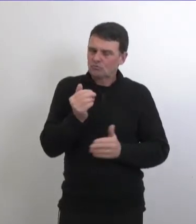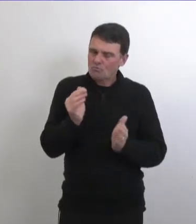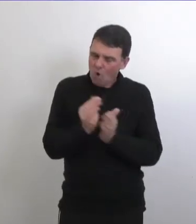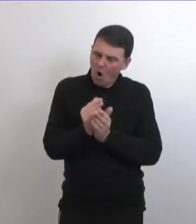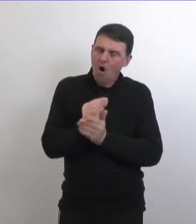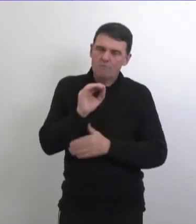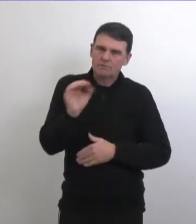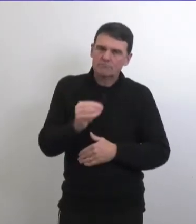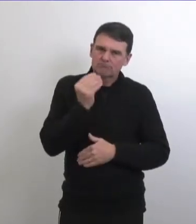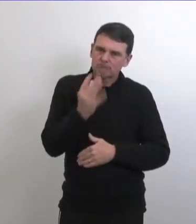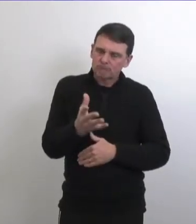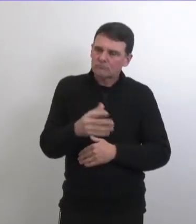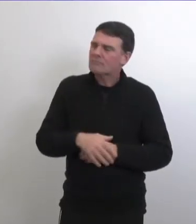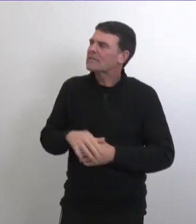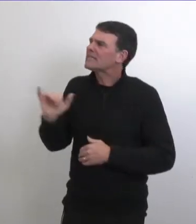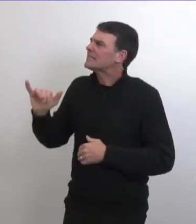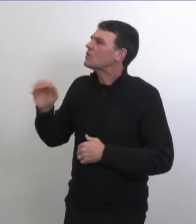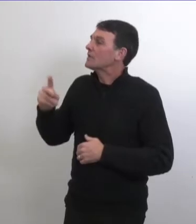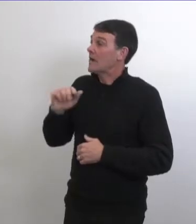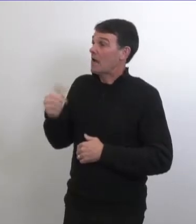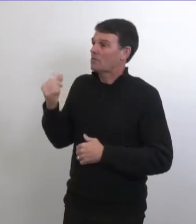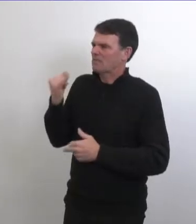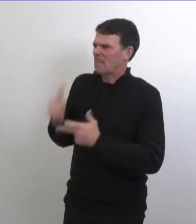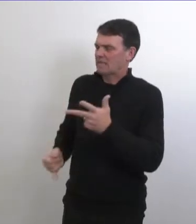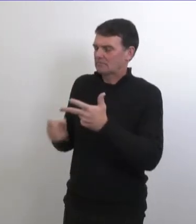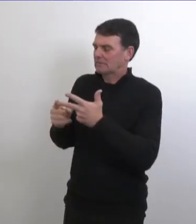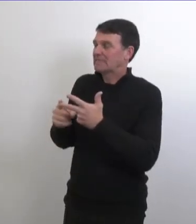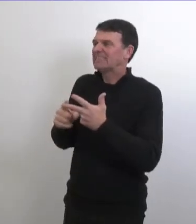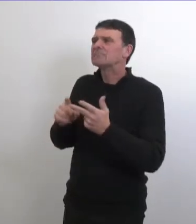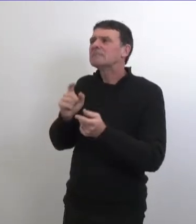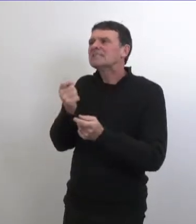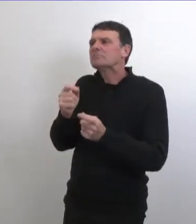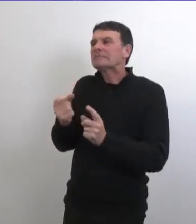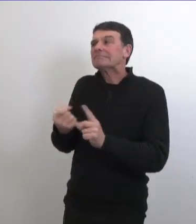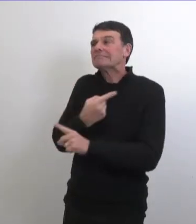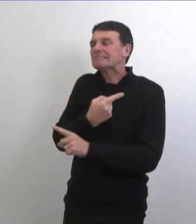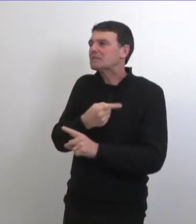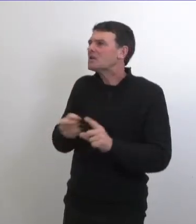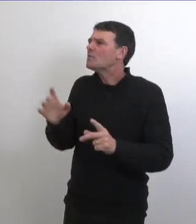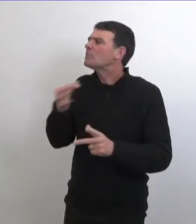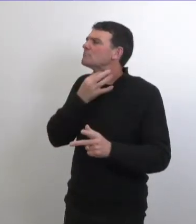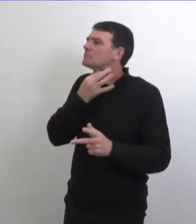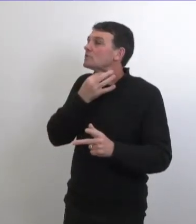petite minorité de personnes d'accord merci dernière question sur un sujet différent